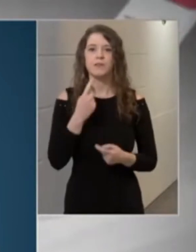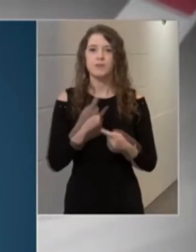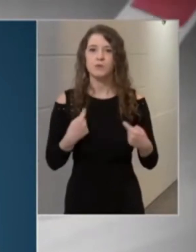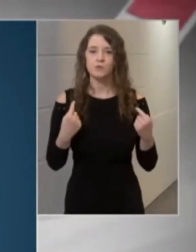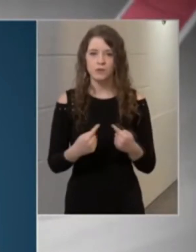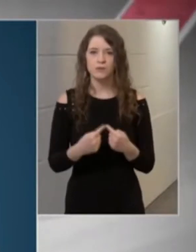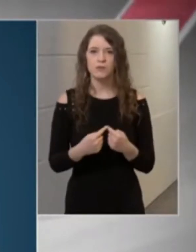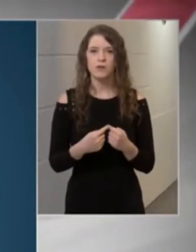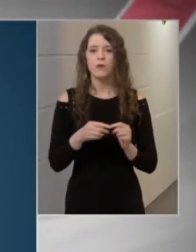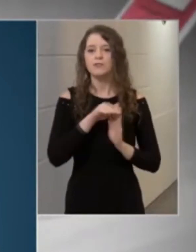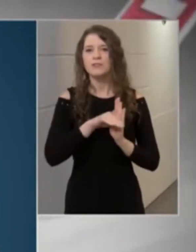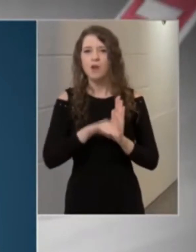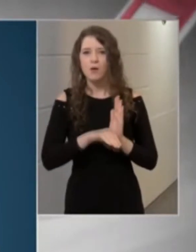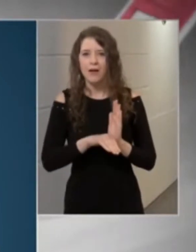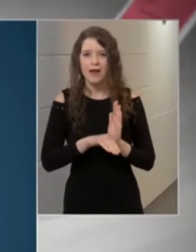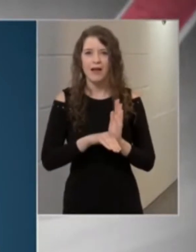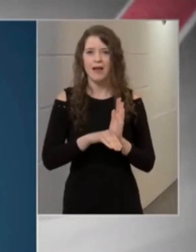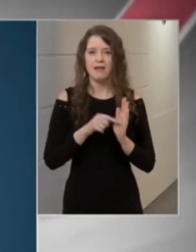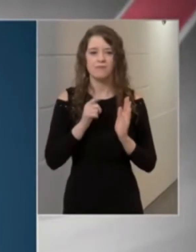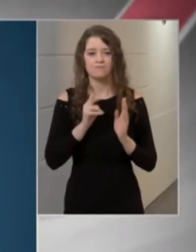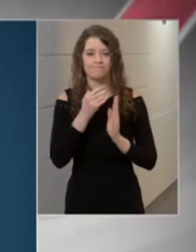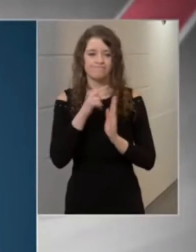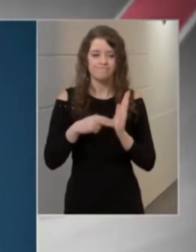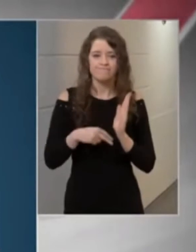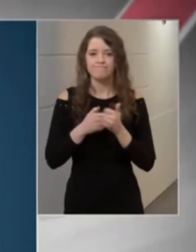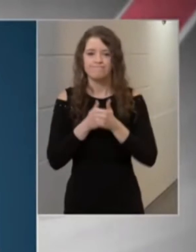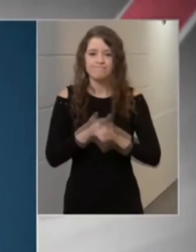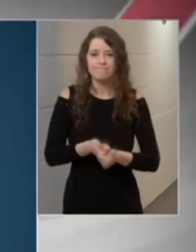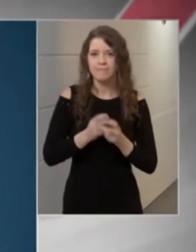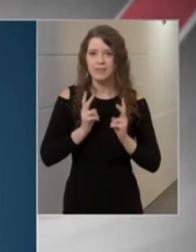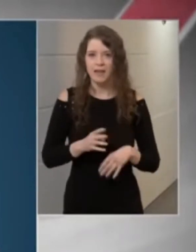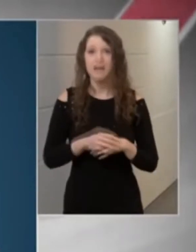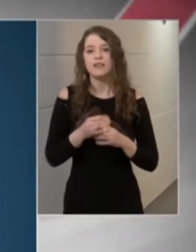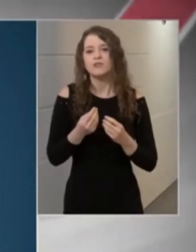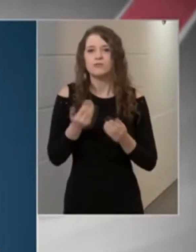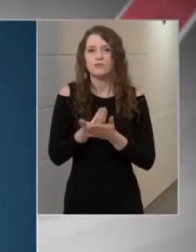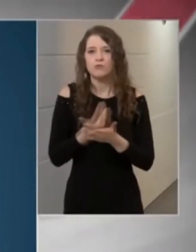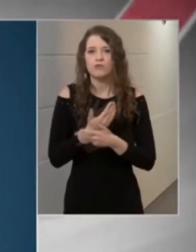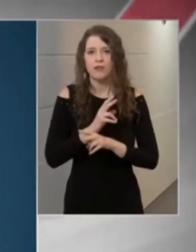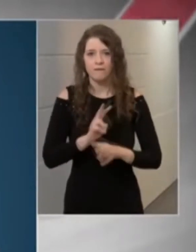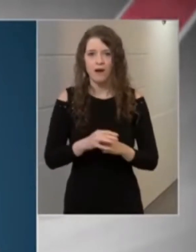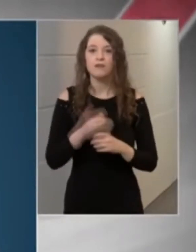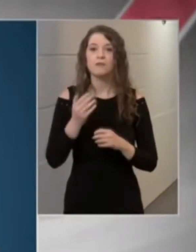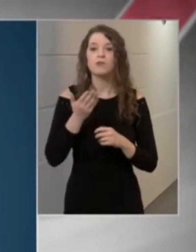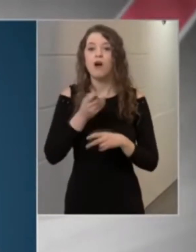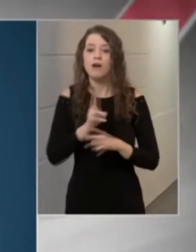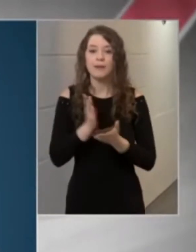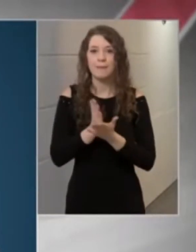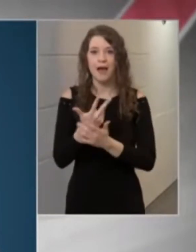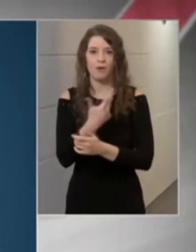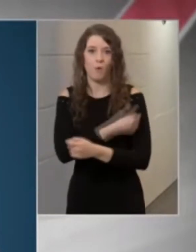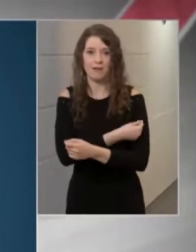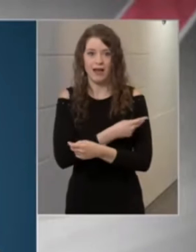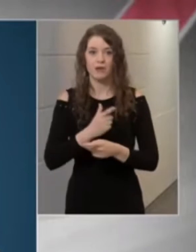szabályoknak megfelelően feltétlenül szükség van arra, hogy aki már voltakozott, a